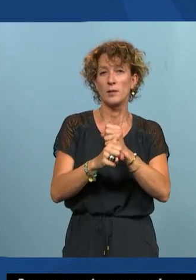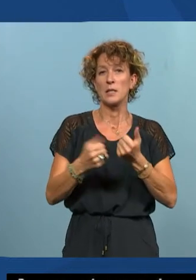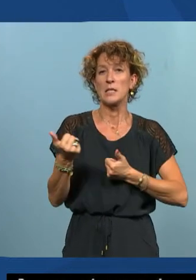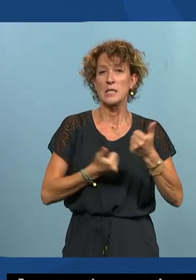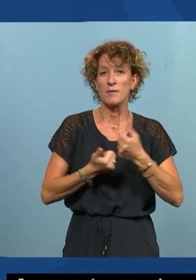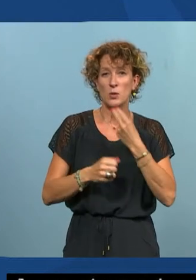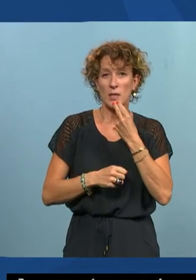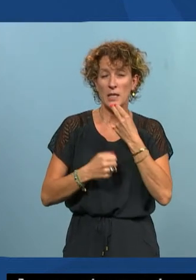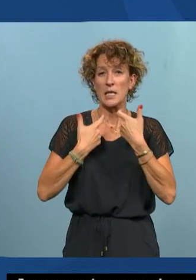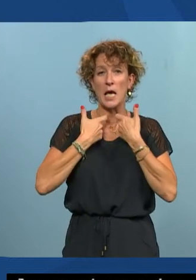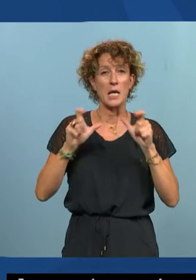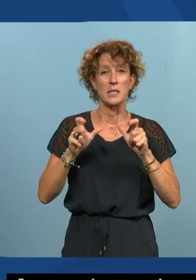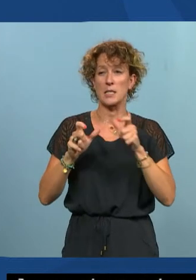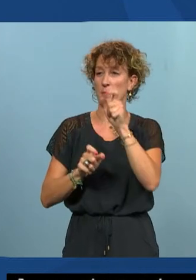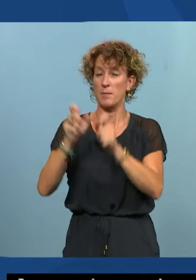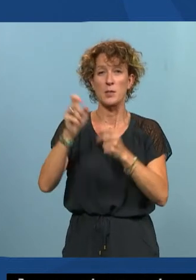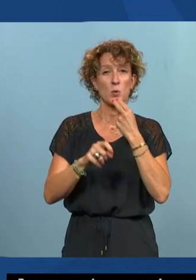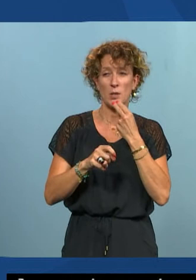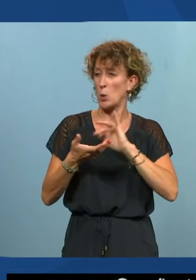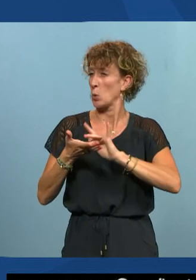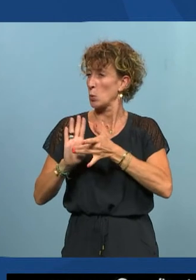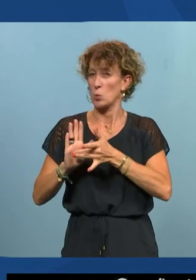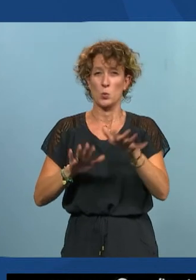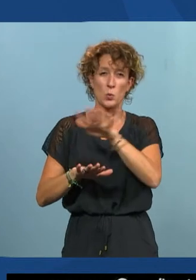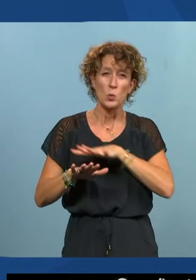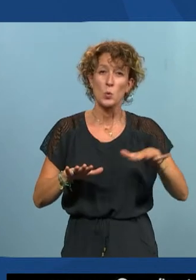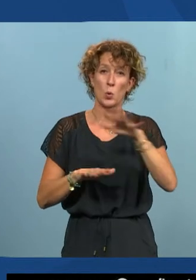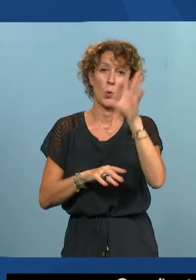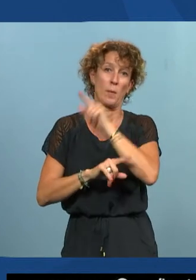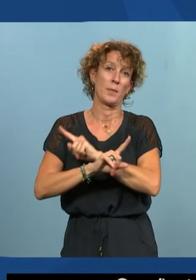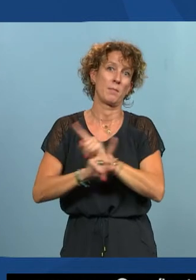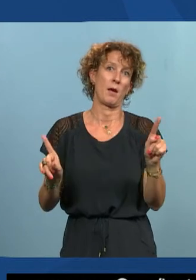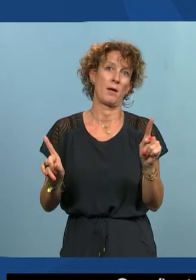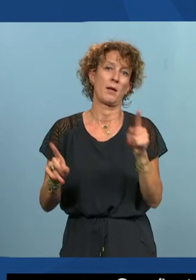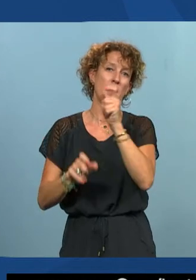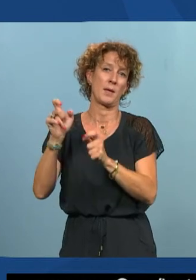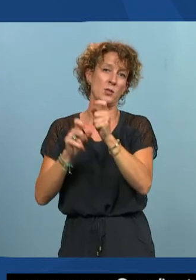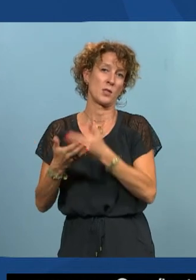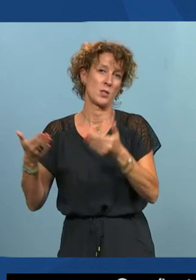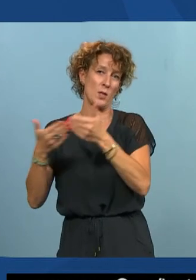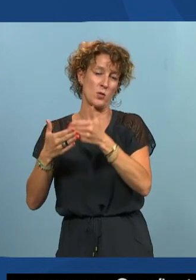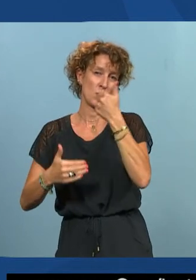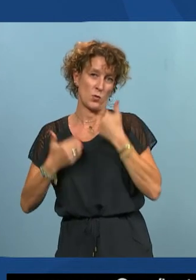qualité et accessible à tous les utilisateurs et quand on dit tous les utilisateurs on n'oublie surtout pas les personnes en situation de handicap